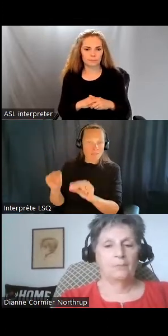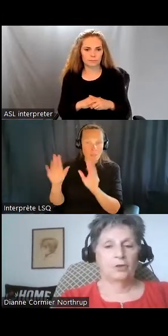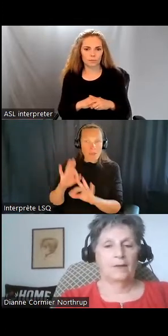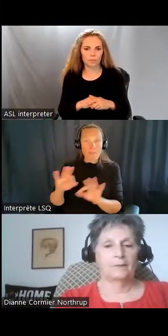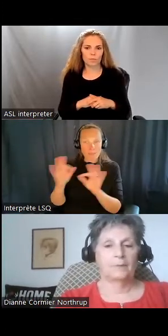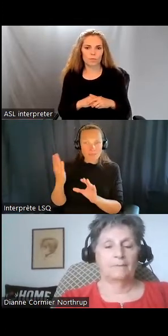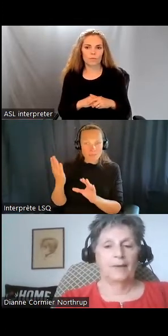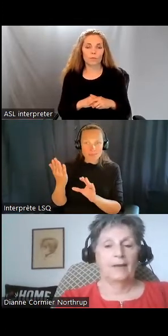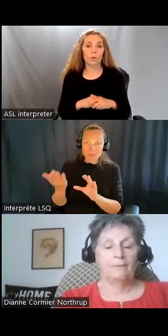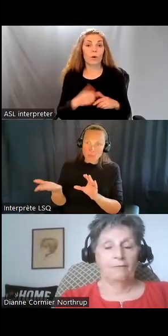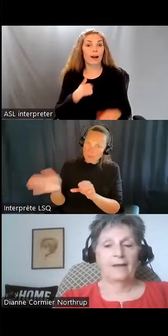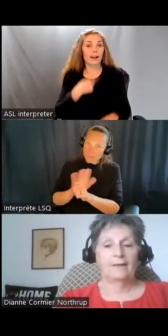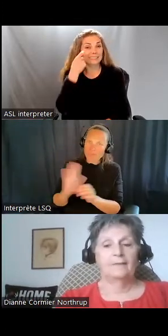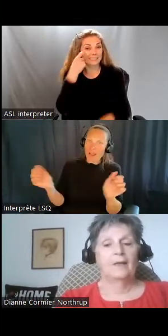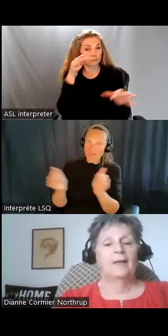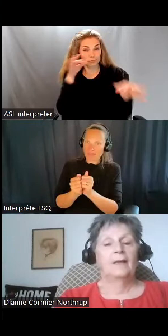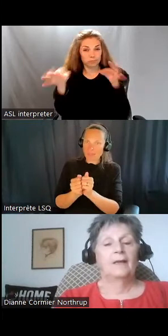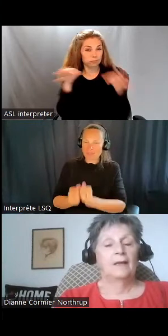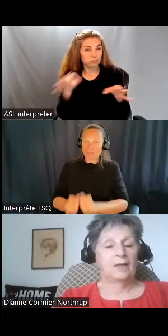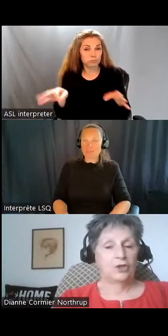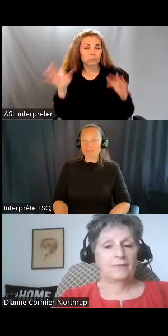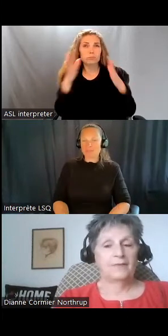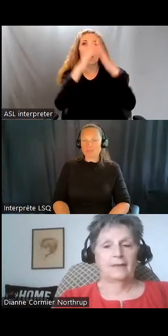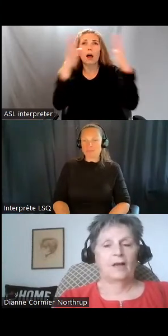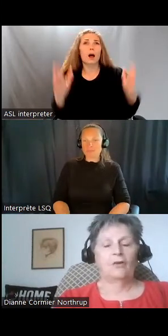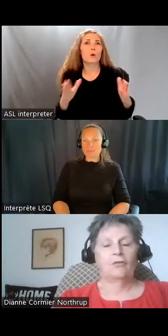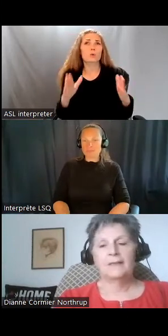Inaudible. C'est tout à fait possible. En fait,